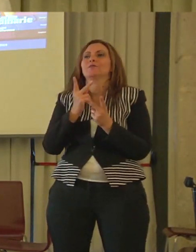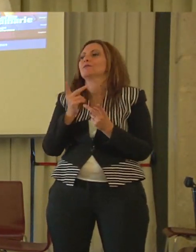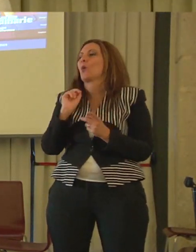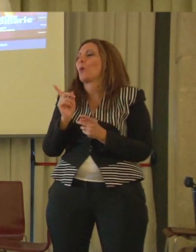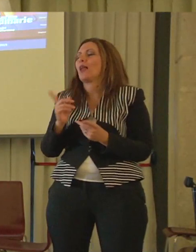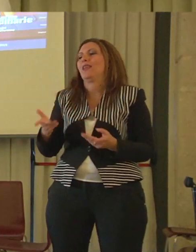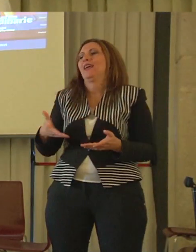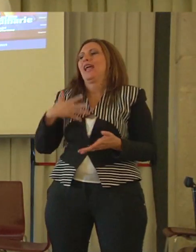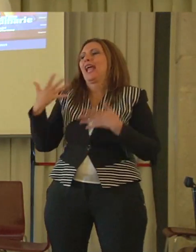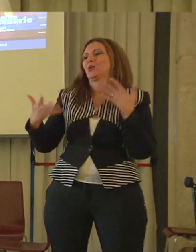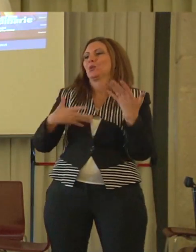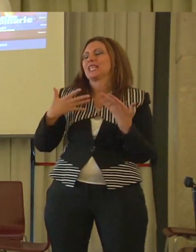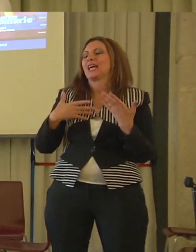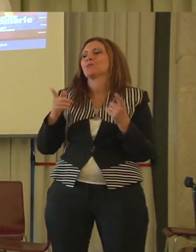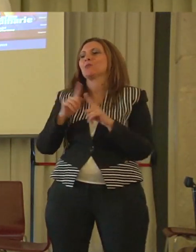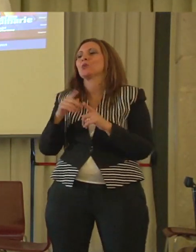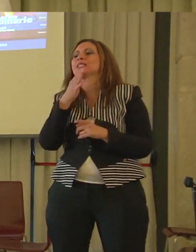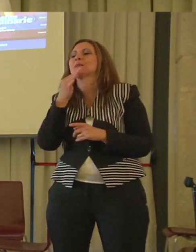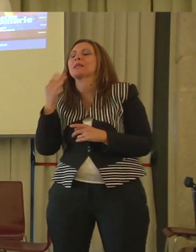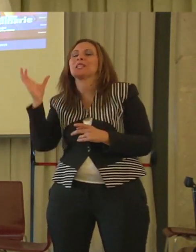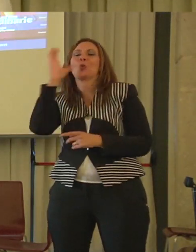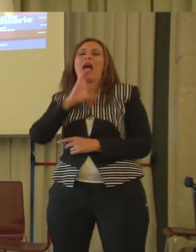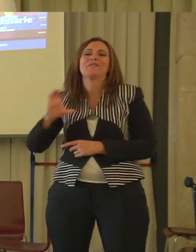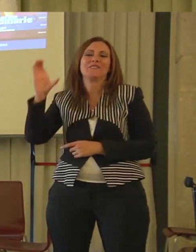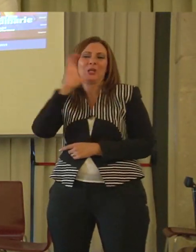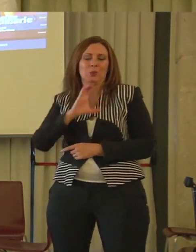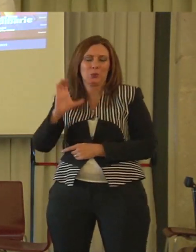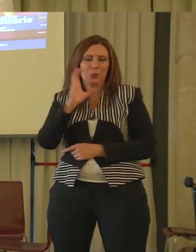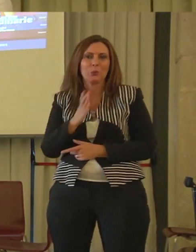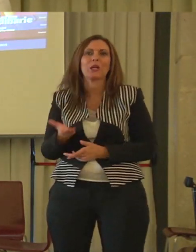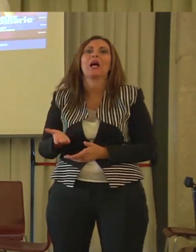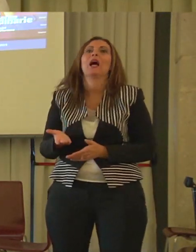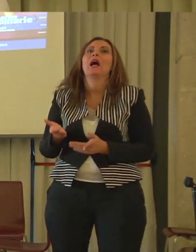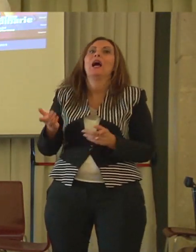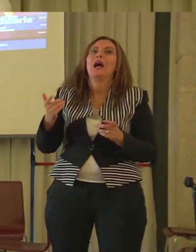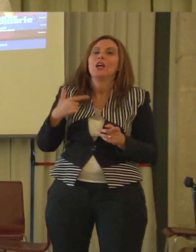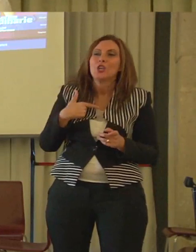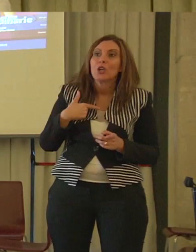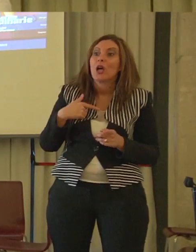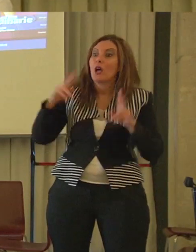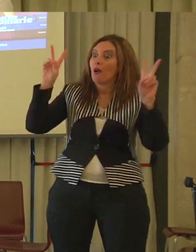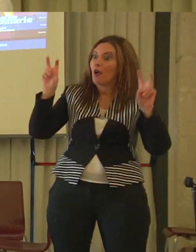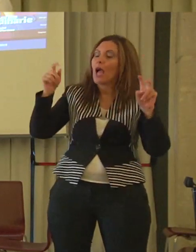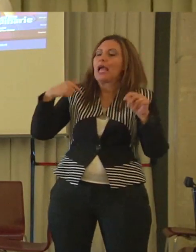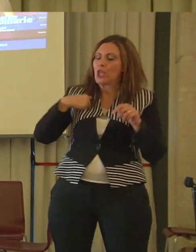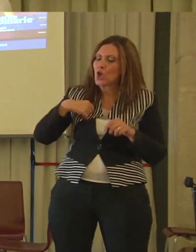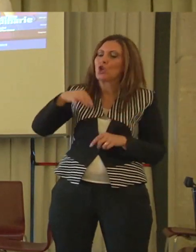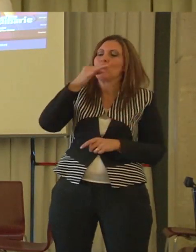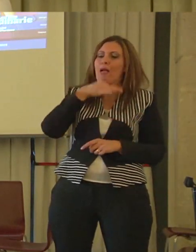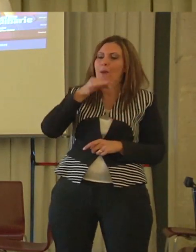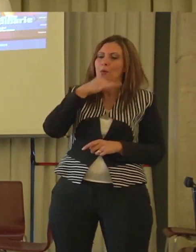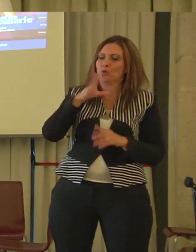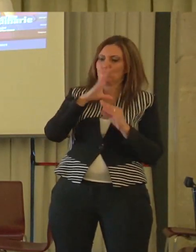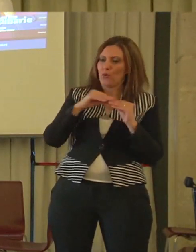Ora la regola e il motto che ha guidato tutti dall'inizio alla fine, ve l'ho detto, è stato io ce la posso fare, io posso